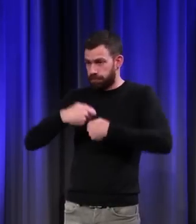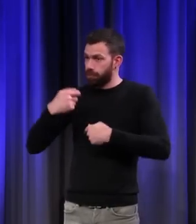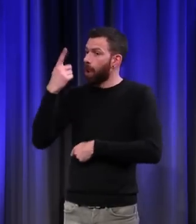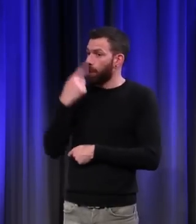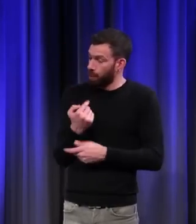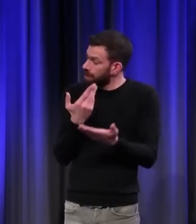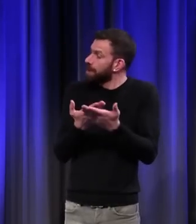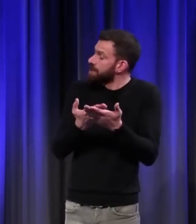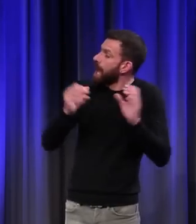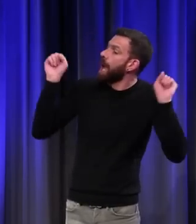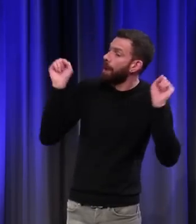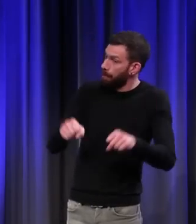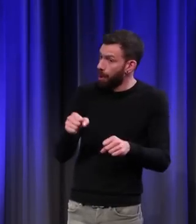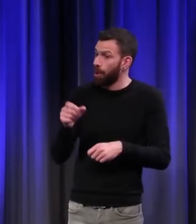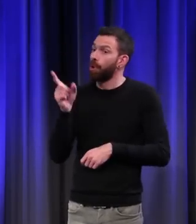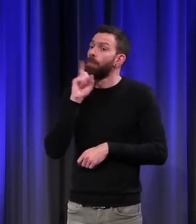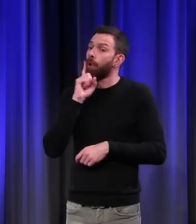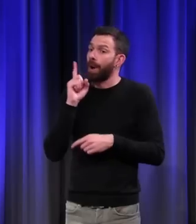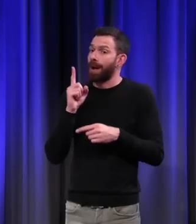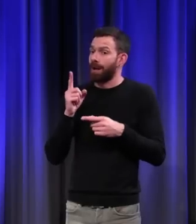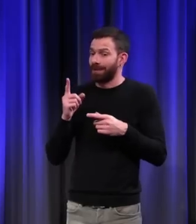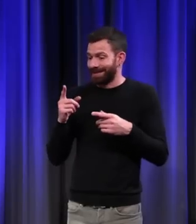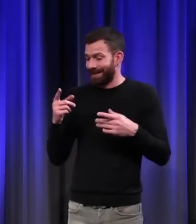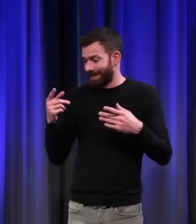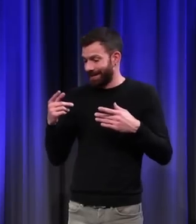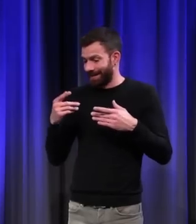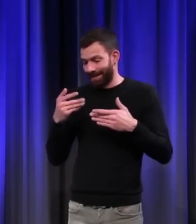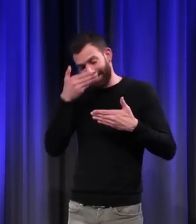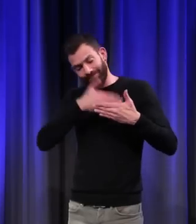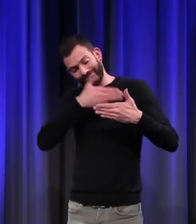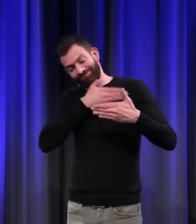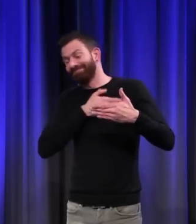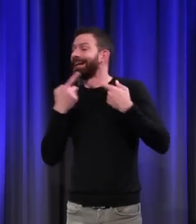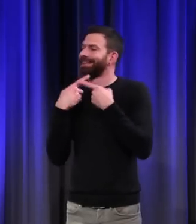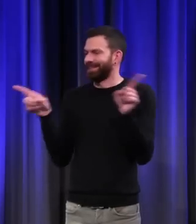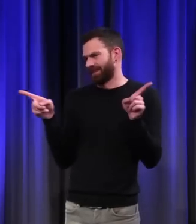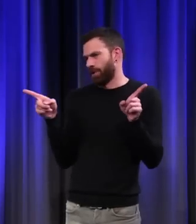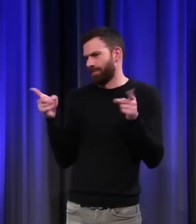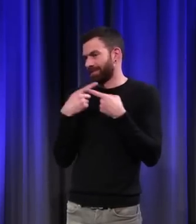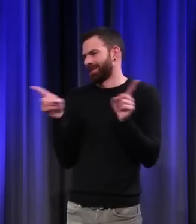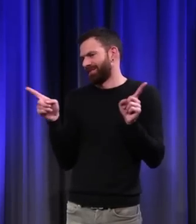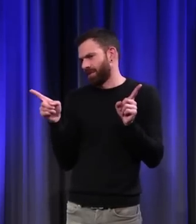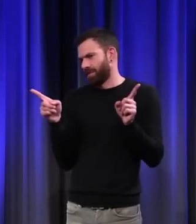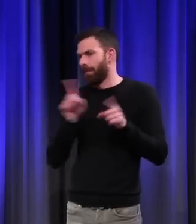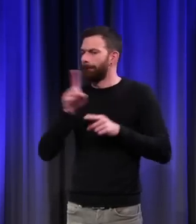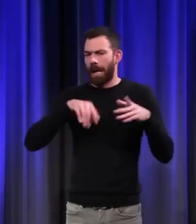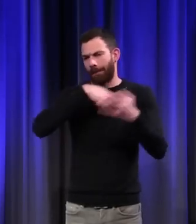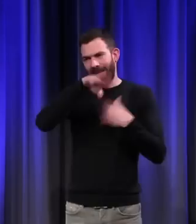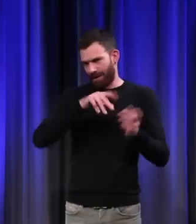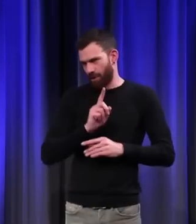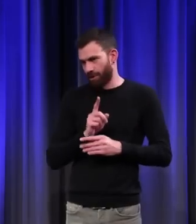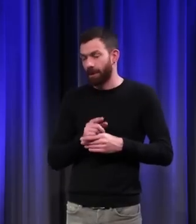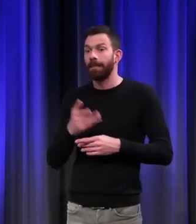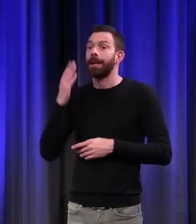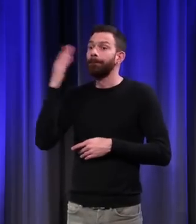pas péjoratif parce que ce n pas sur le même plan. Ce n'est pas considéré comme bariolé, polychrome. Mais en revanche, si vous